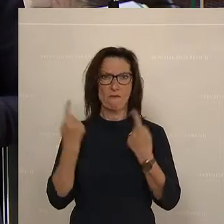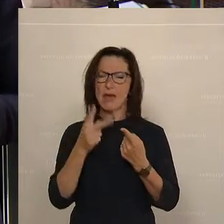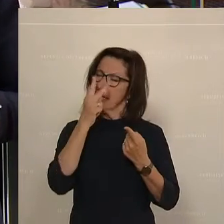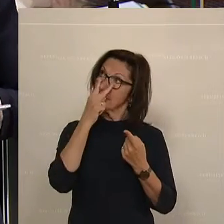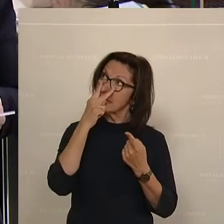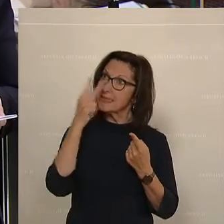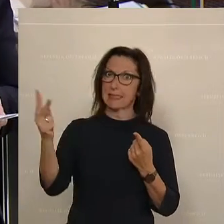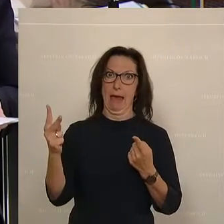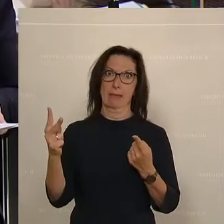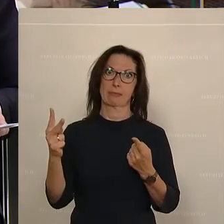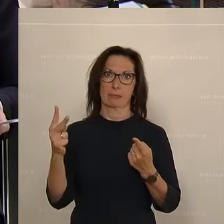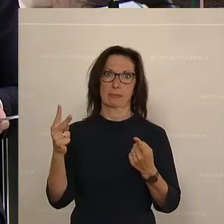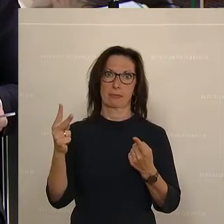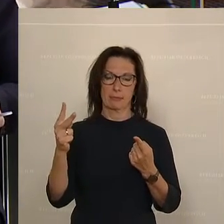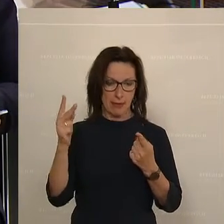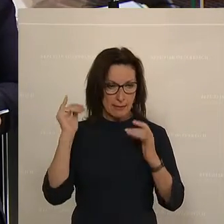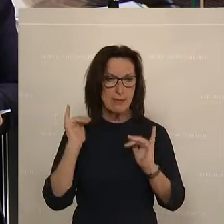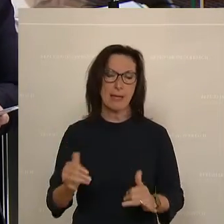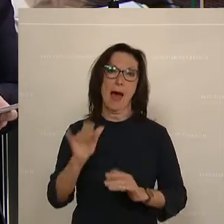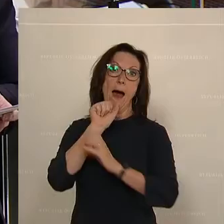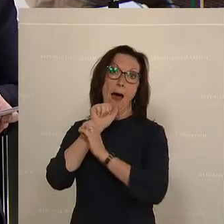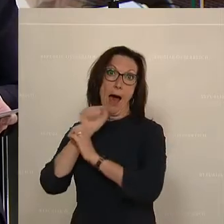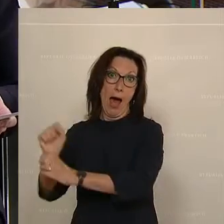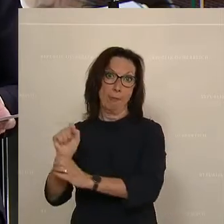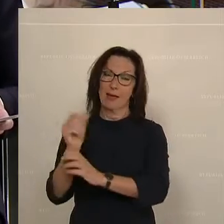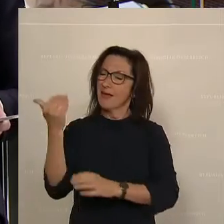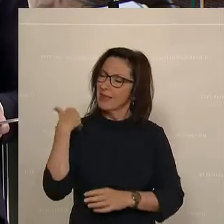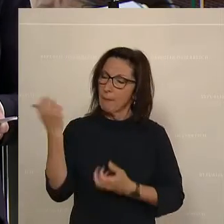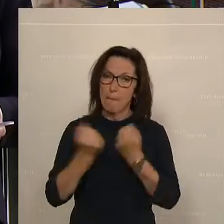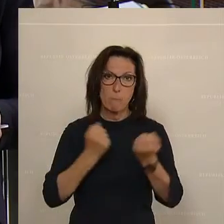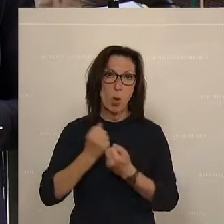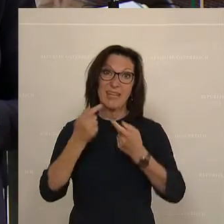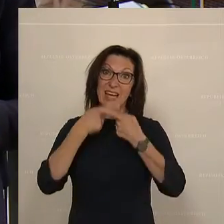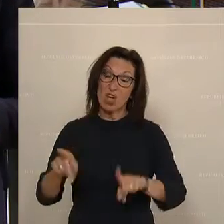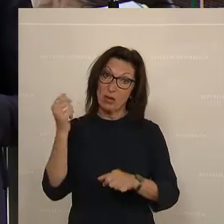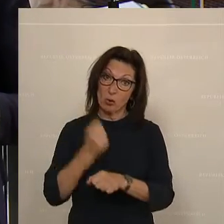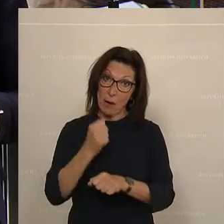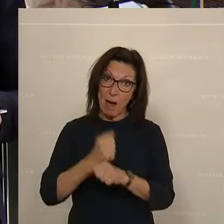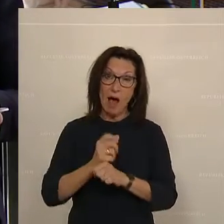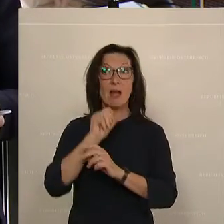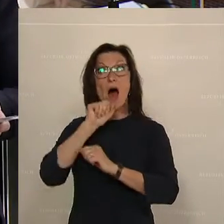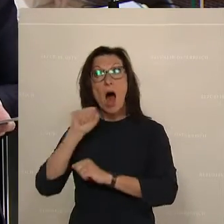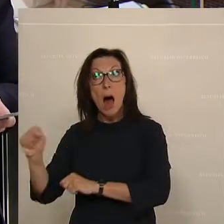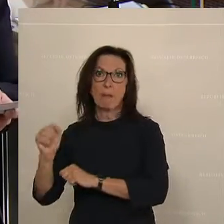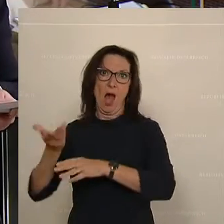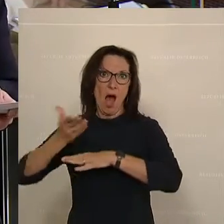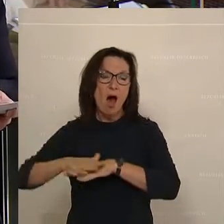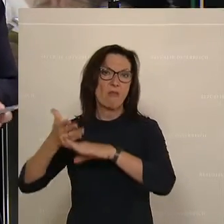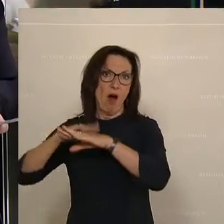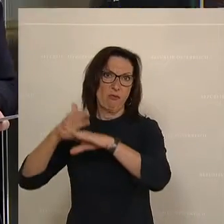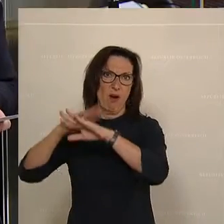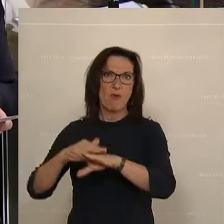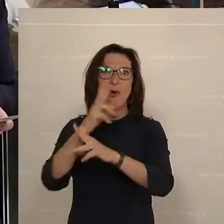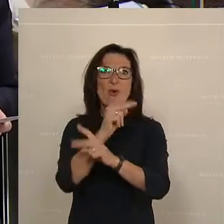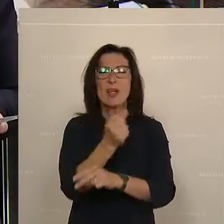Auges in eine Abhängigkeit manövriert, ganz bewusst Entscheidungen getroffen, unsere Abhängigkeit damit auch immer größer gemacht. Österreich hat erst vor